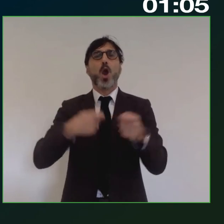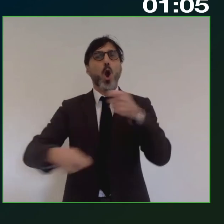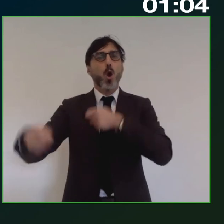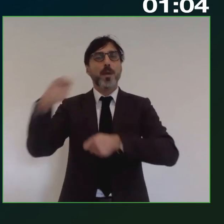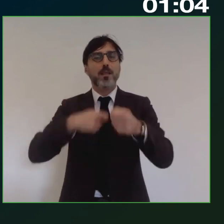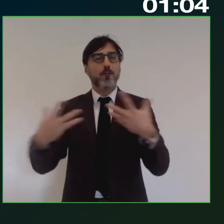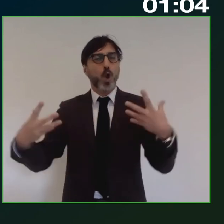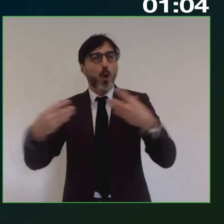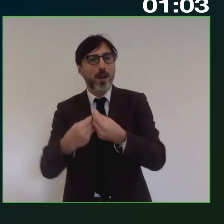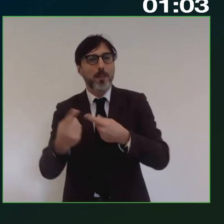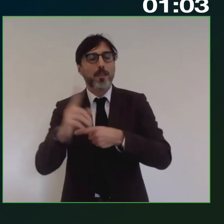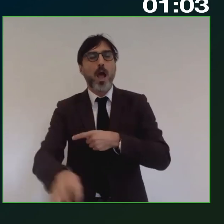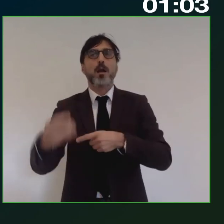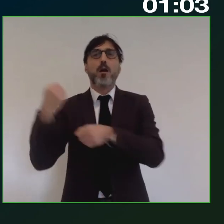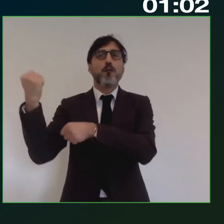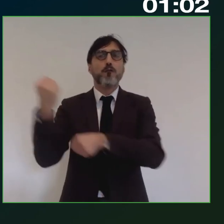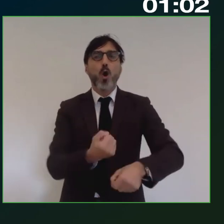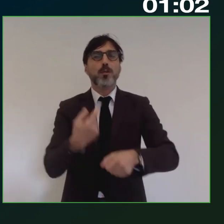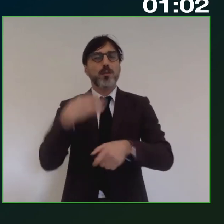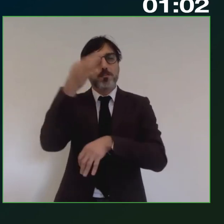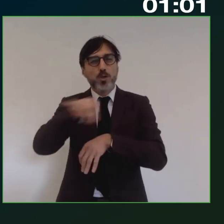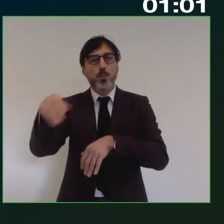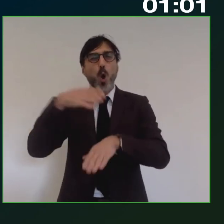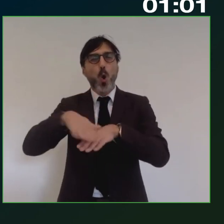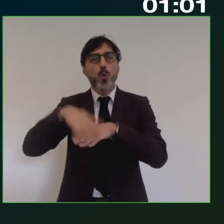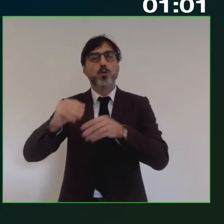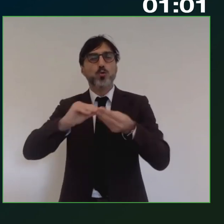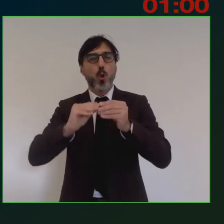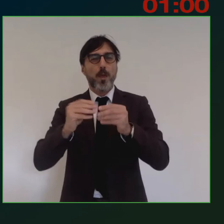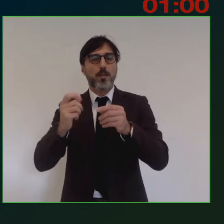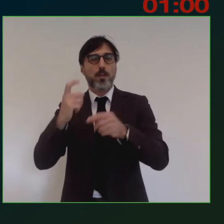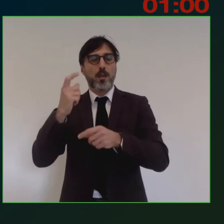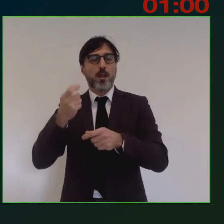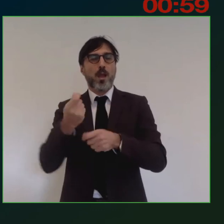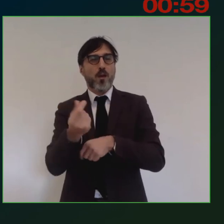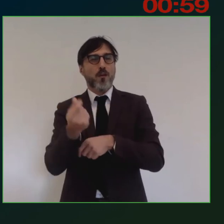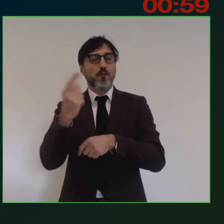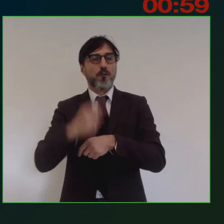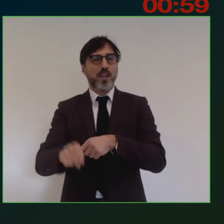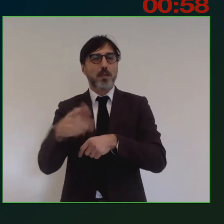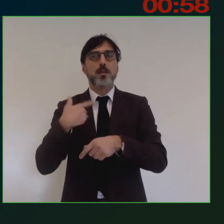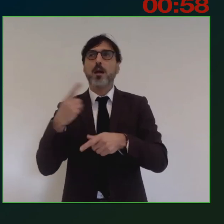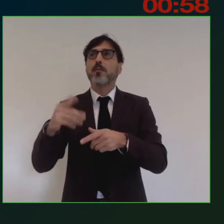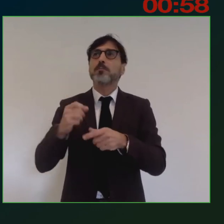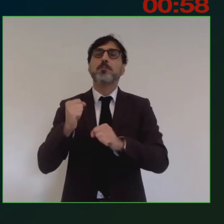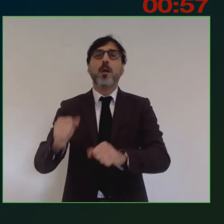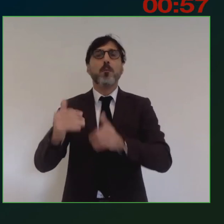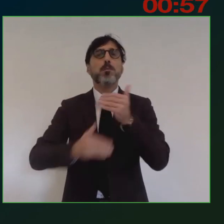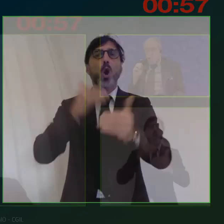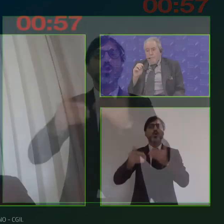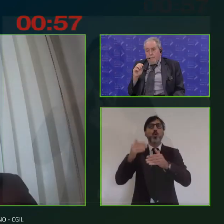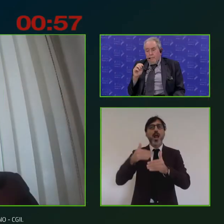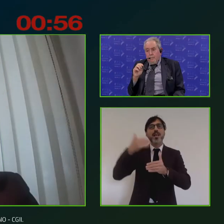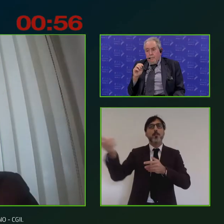specifici basati sull'utilizzo di strumenti finanziari che spesso hanno portato all'esternalizzazione delle procedure di